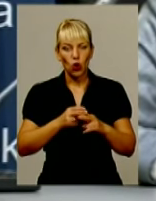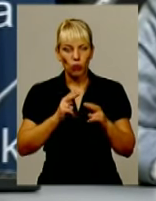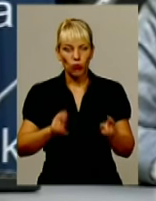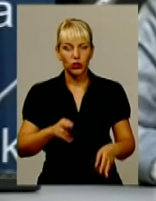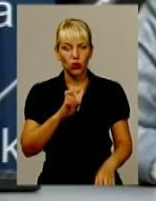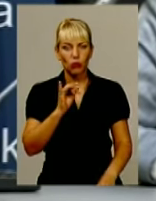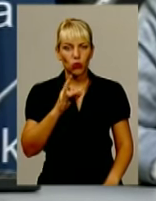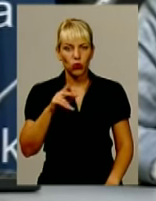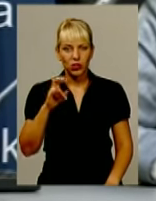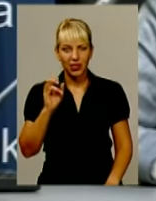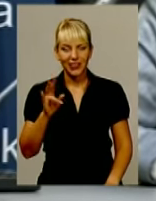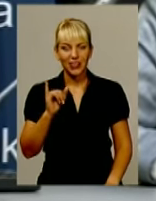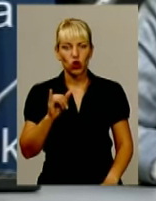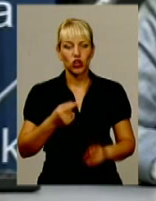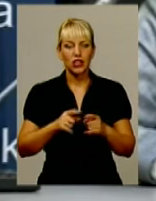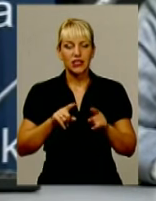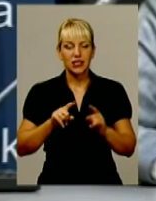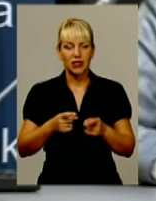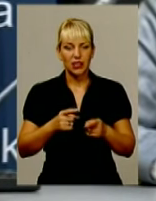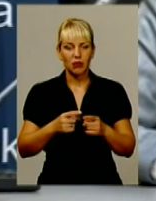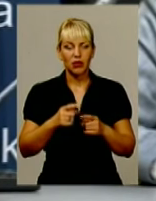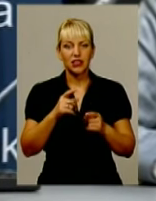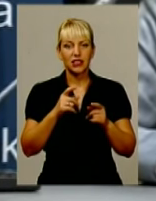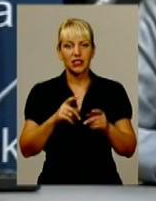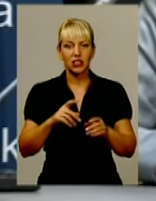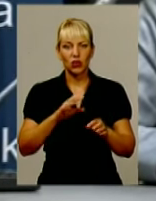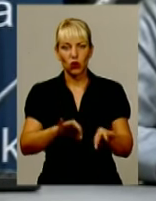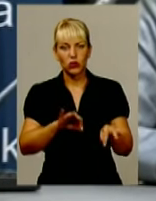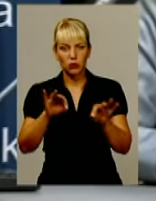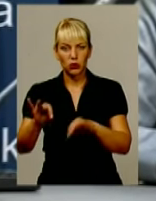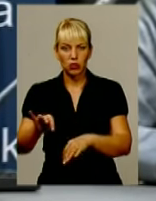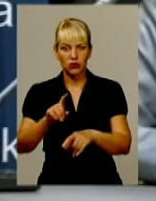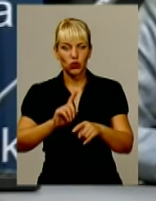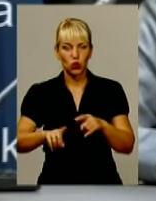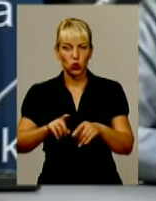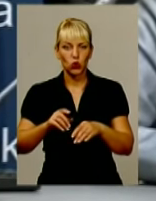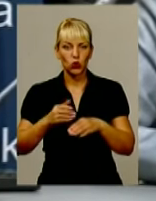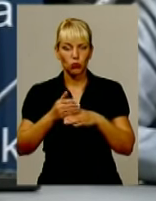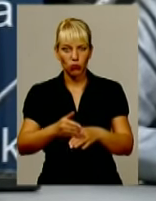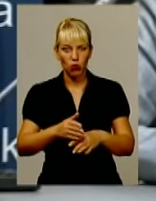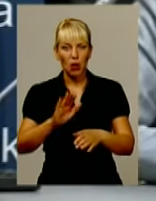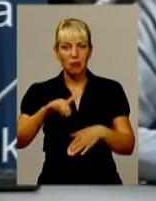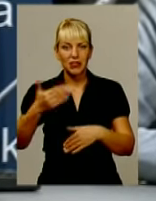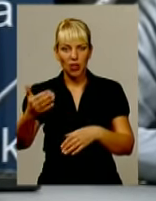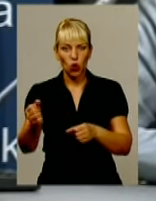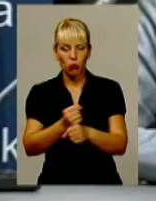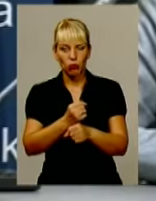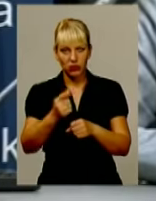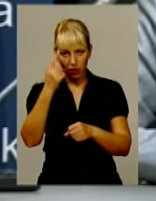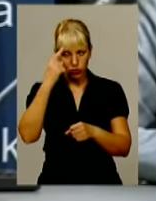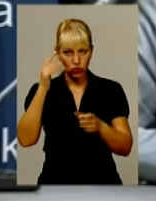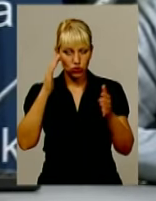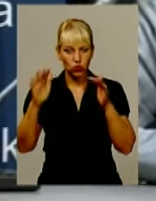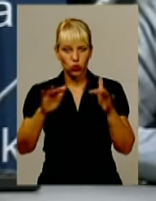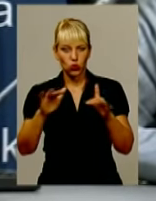госпіталізований 35 бригадою швидкої допомоги після його побиття, струс мозку, це в